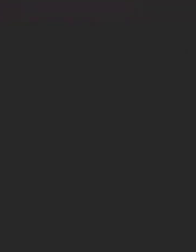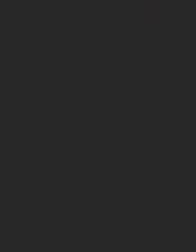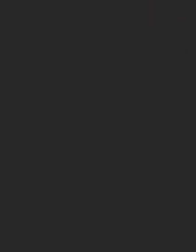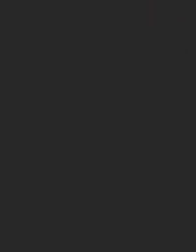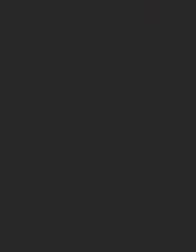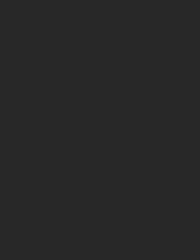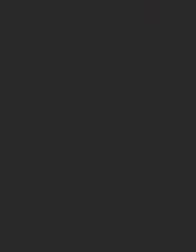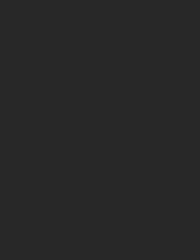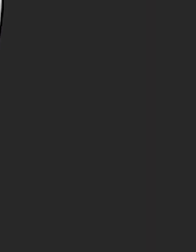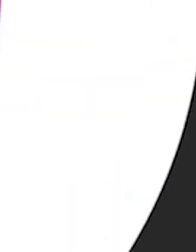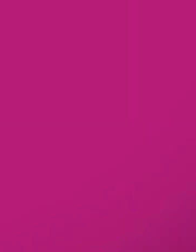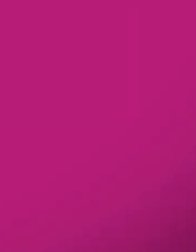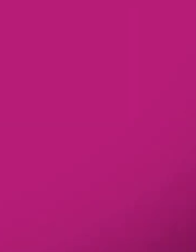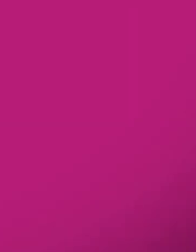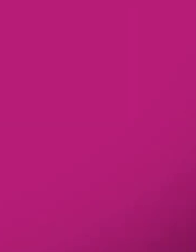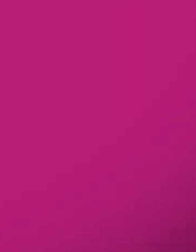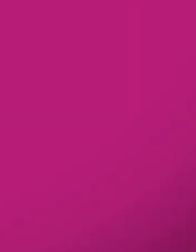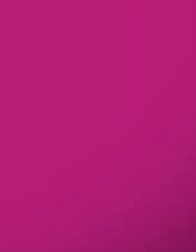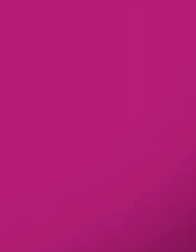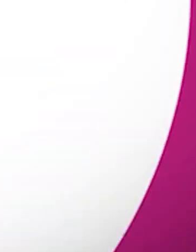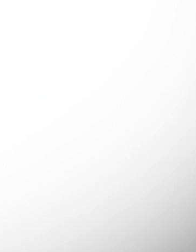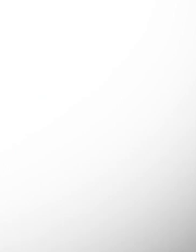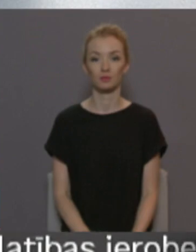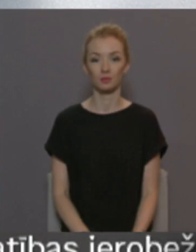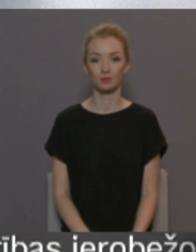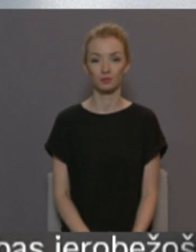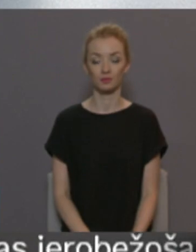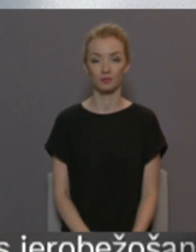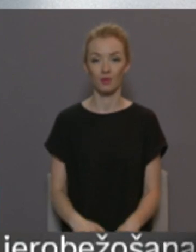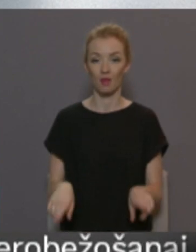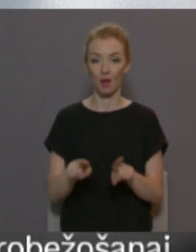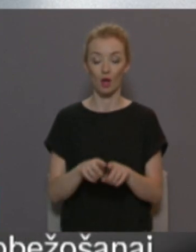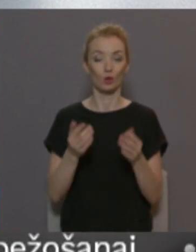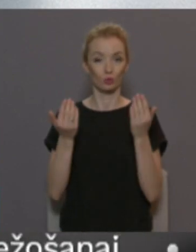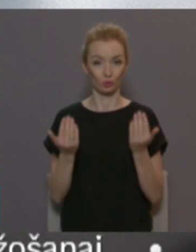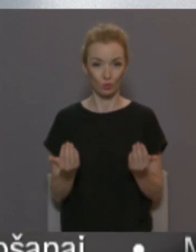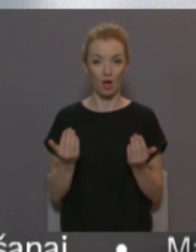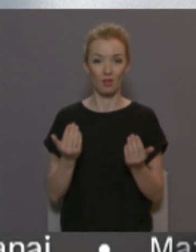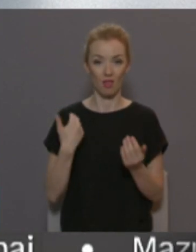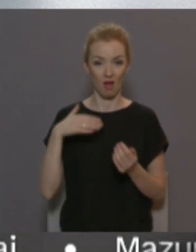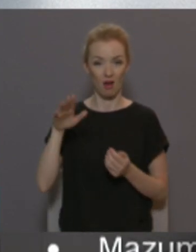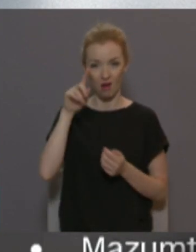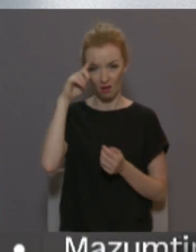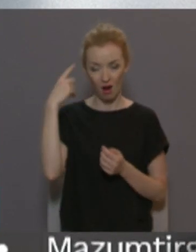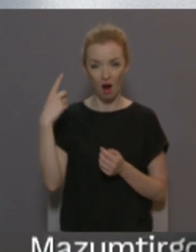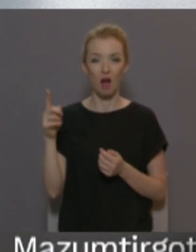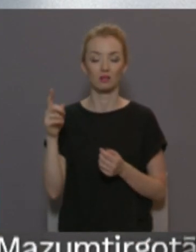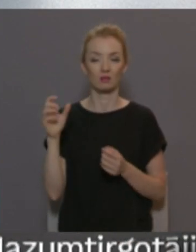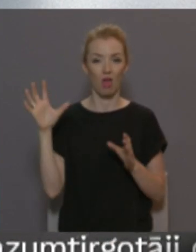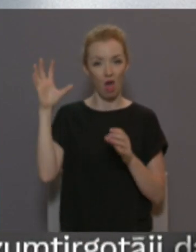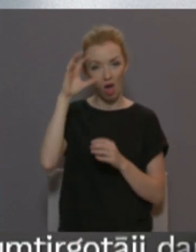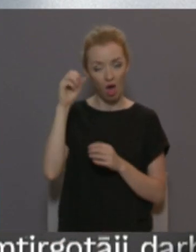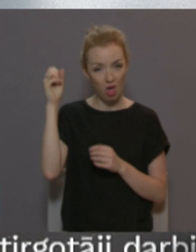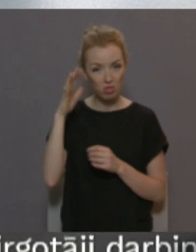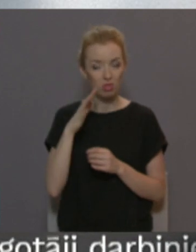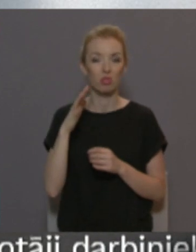Re! Viss ēters ir te! Arī šodien ārā valda karstums. Ēna, ūdens un vēsta